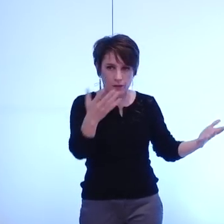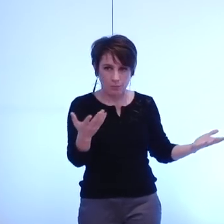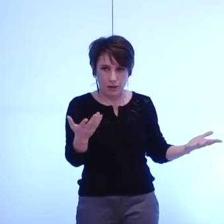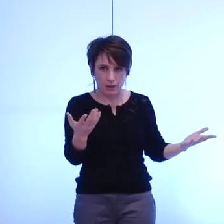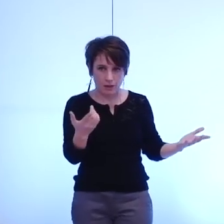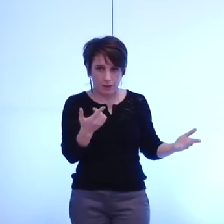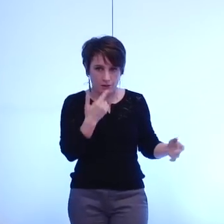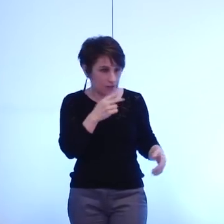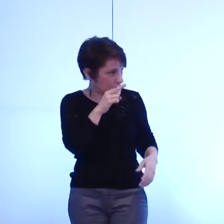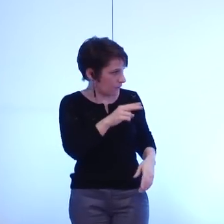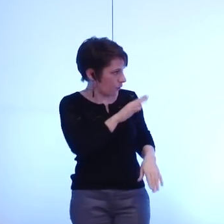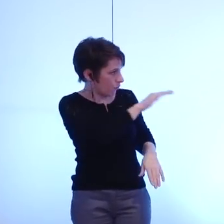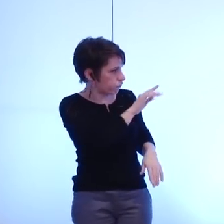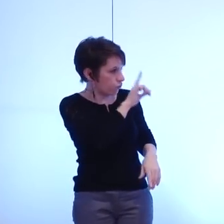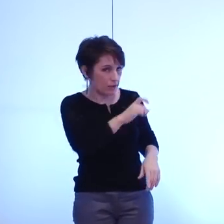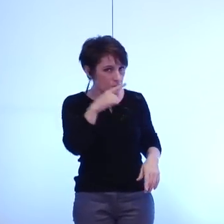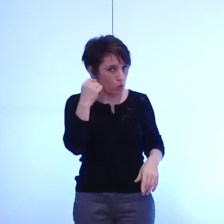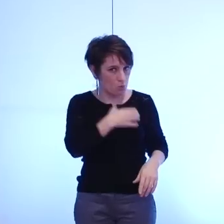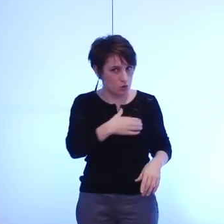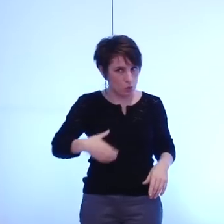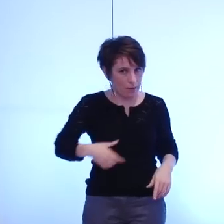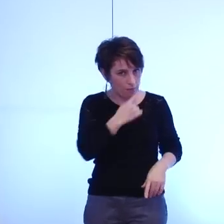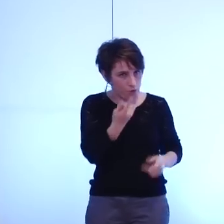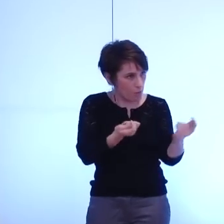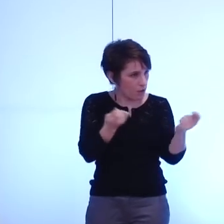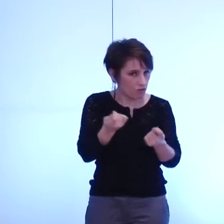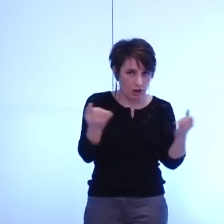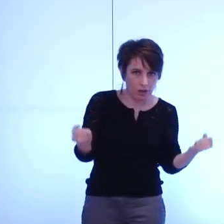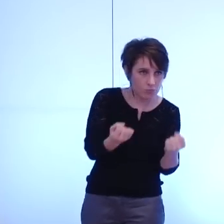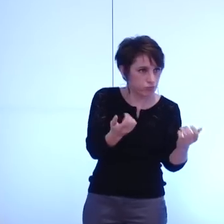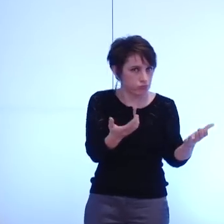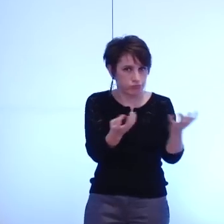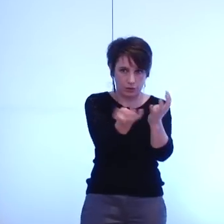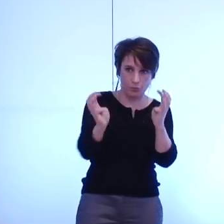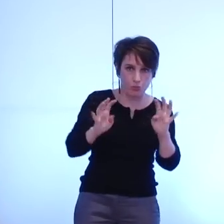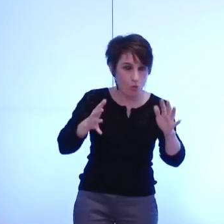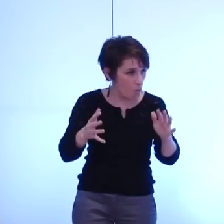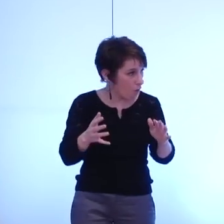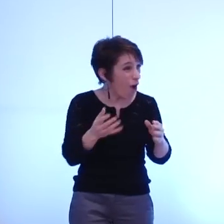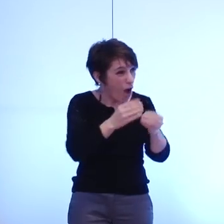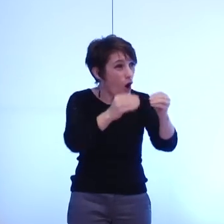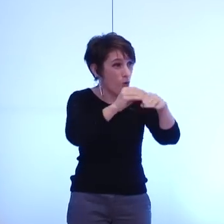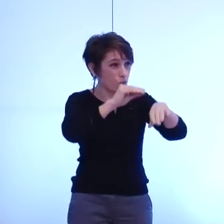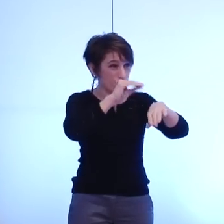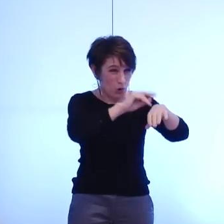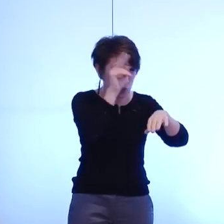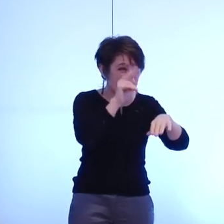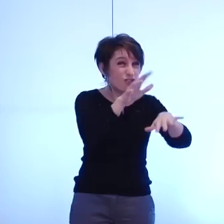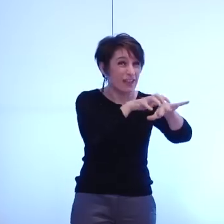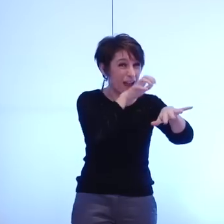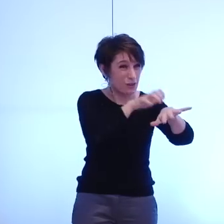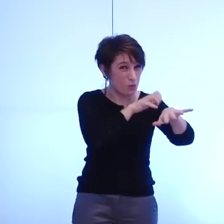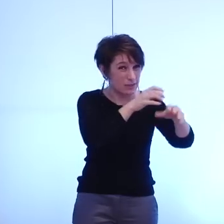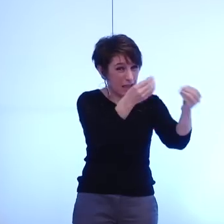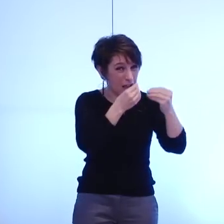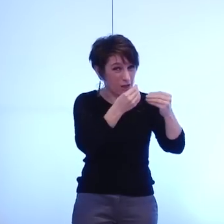Jean-Pin avec en plus le conseil général de l'ISER qui vous met des bâtons dans les roues et pour le coup excusez-moi